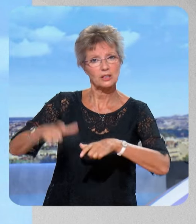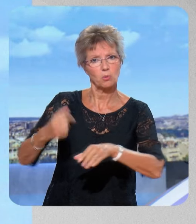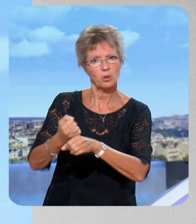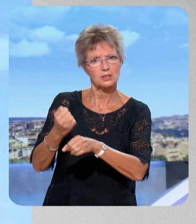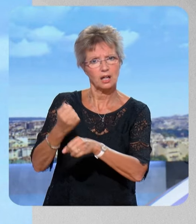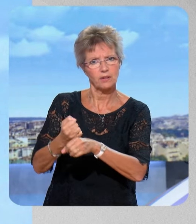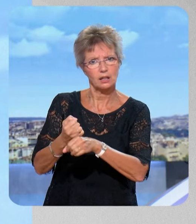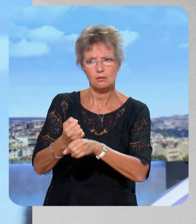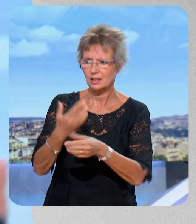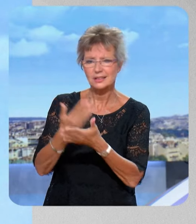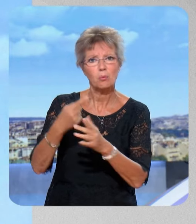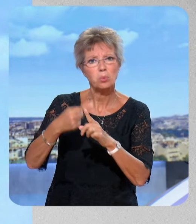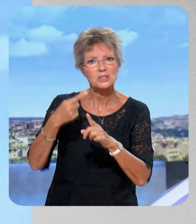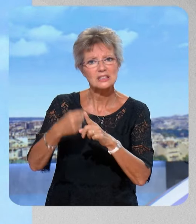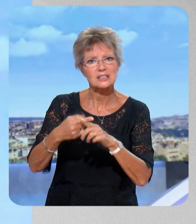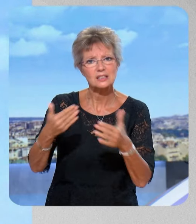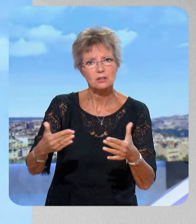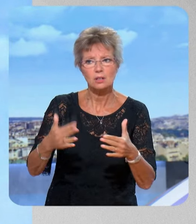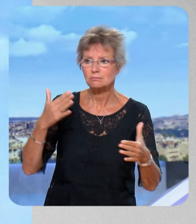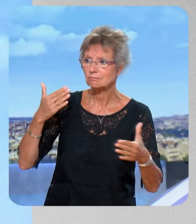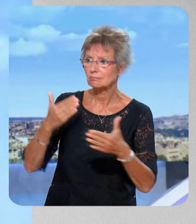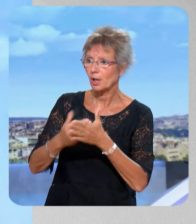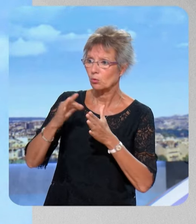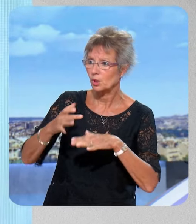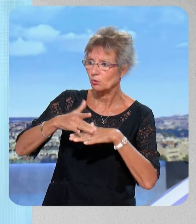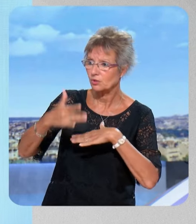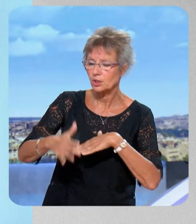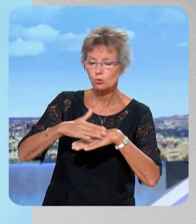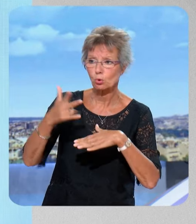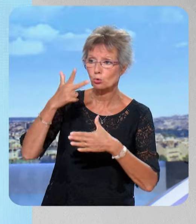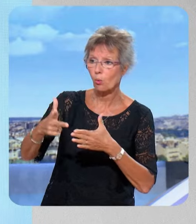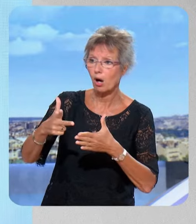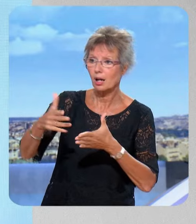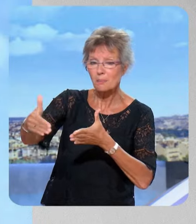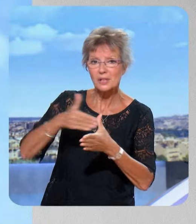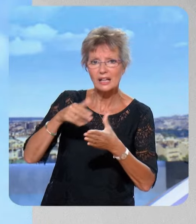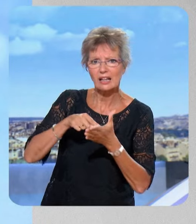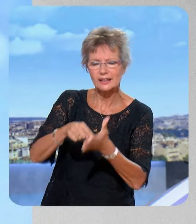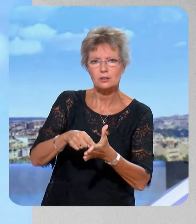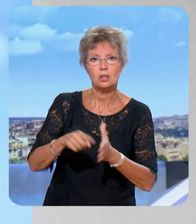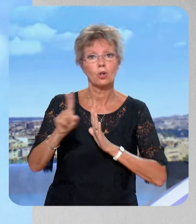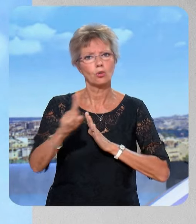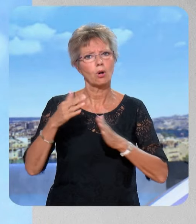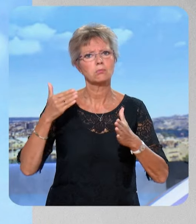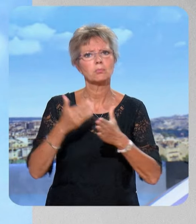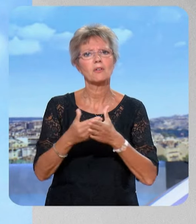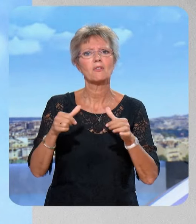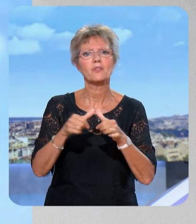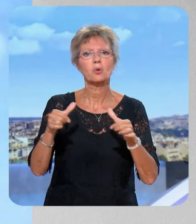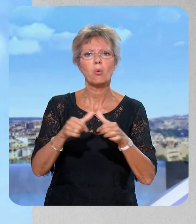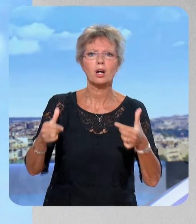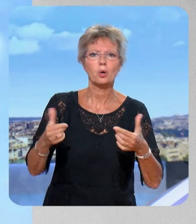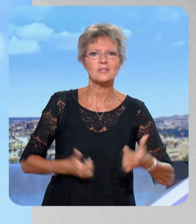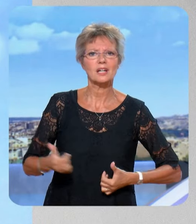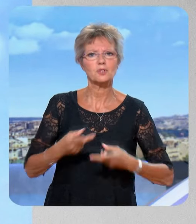qui sont positives. Mais c'est ce qu'on fait depuis des décennies et on est à plus de 3 000 milliards de dettes. Non, ce qu'on fait depuis maintenant plusieurs décennies, c'est qu'on attaque les dépenses publiques, on attaque le